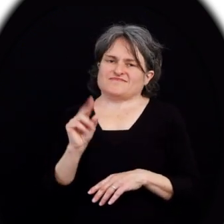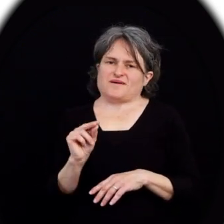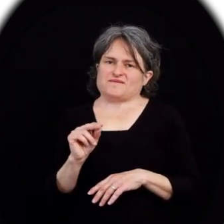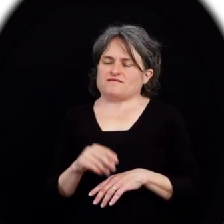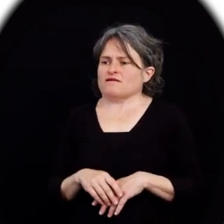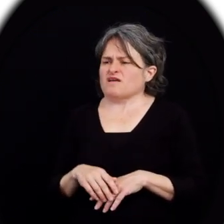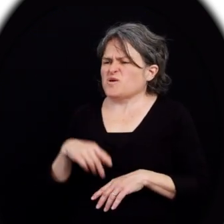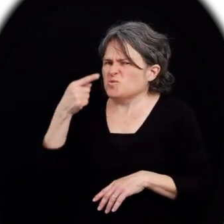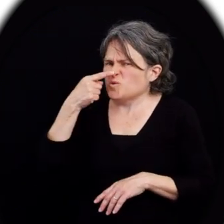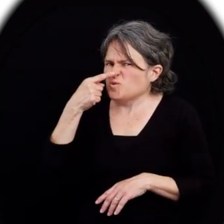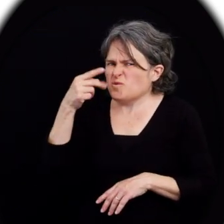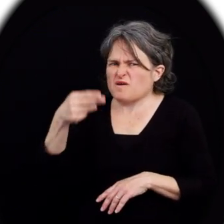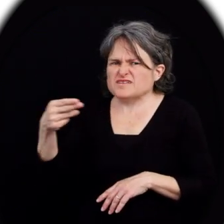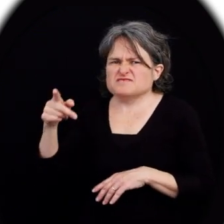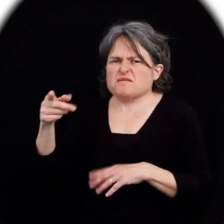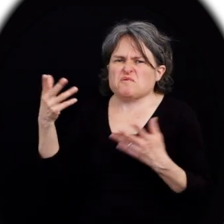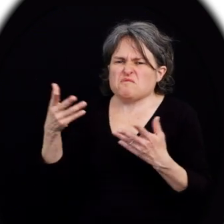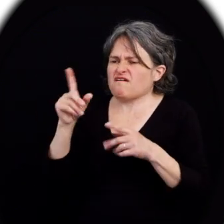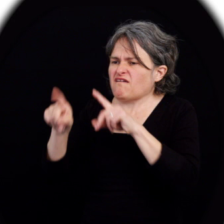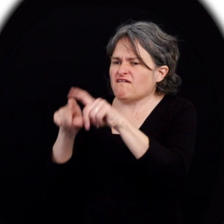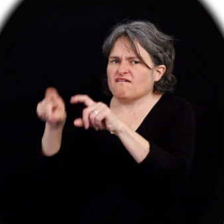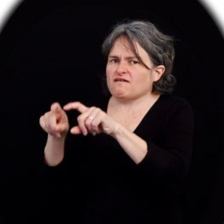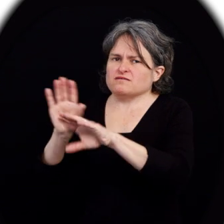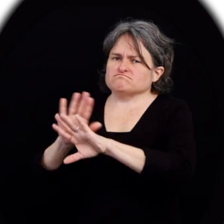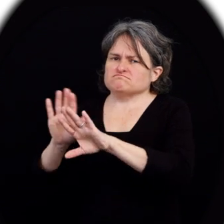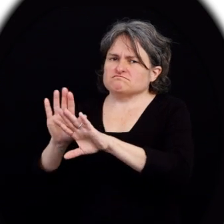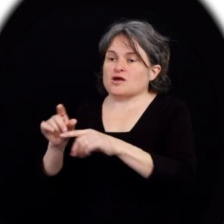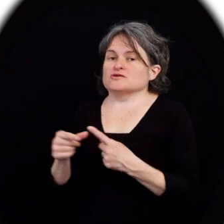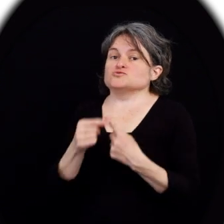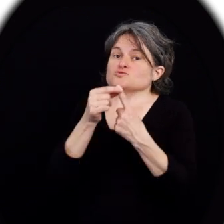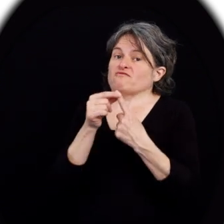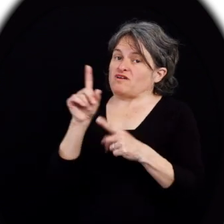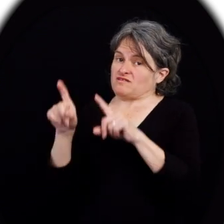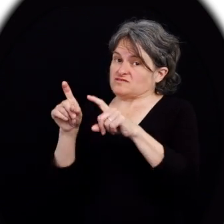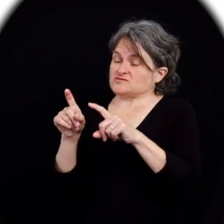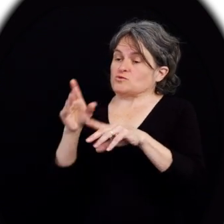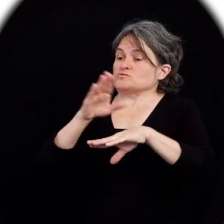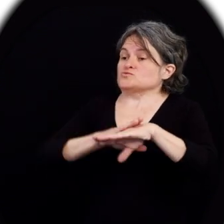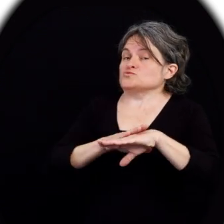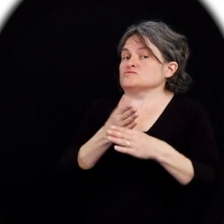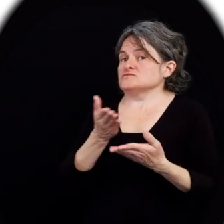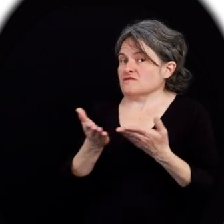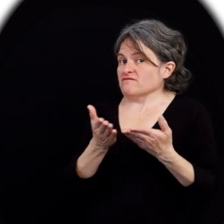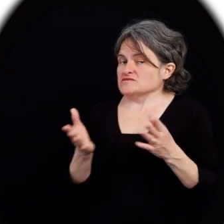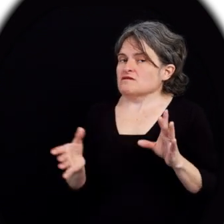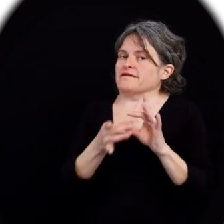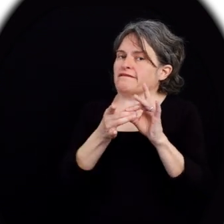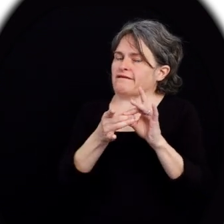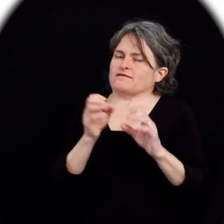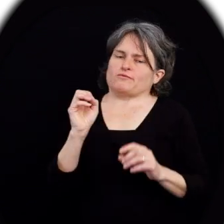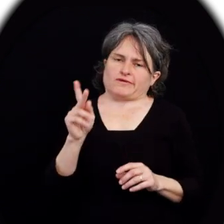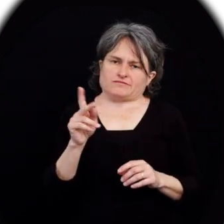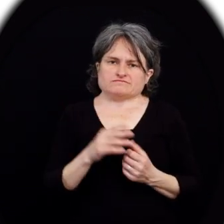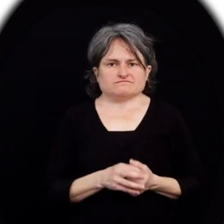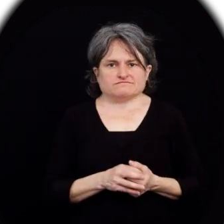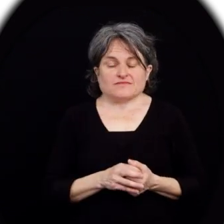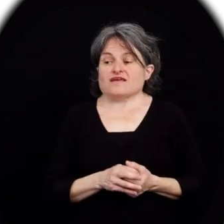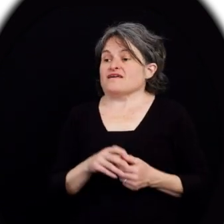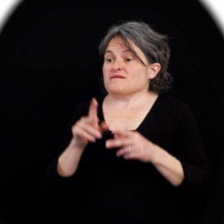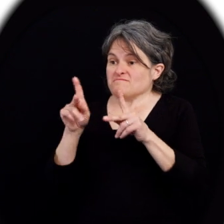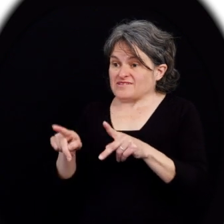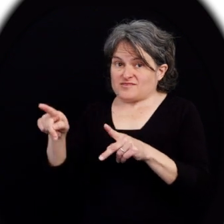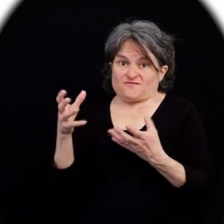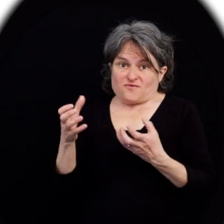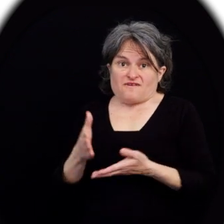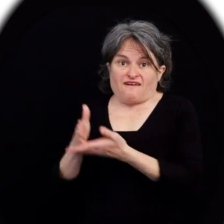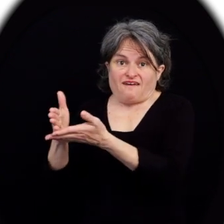Idéalement, ne posez pas de questions au sujet de l'incapacité de la personne, à moins que cette dernière soit en lien avec le service que vous